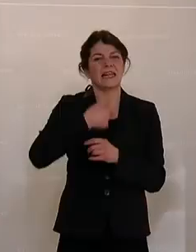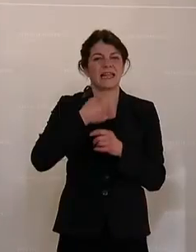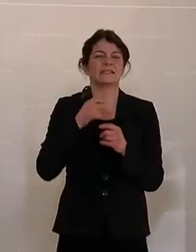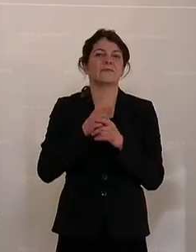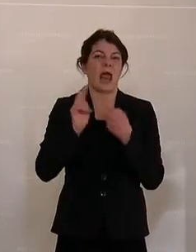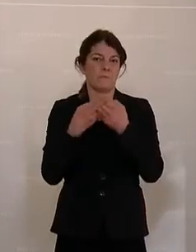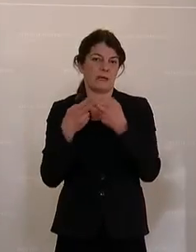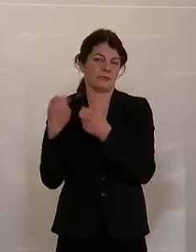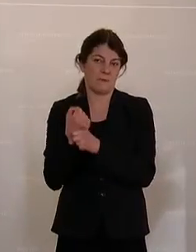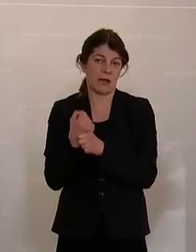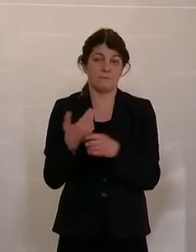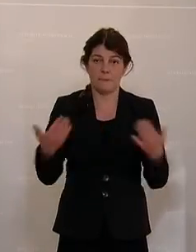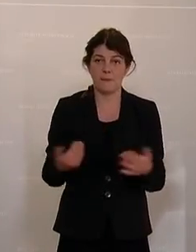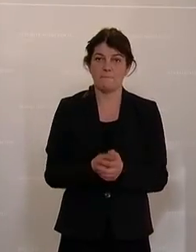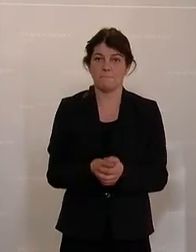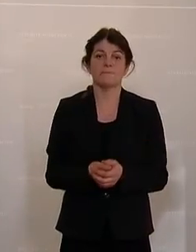sicherstellt.